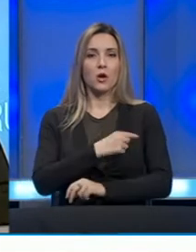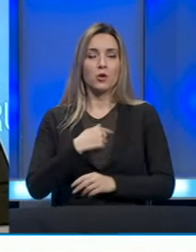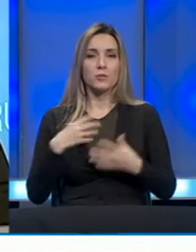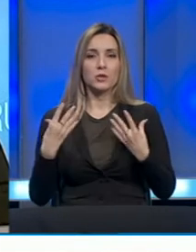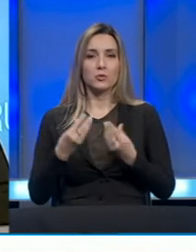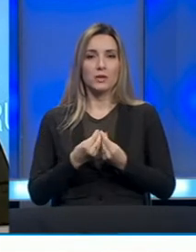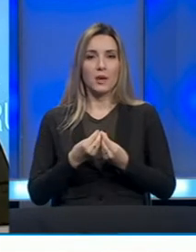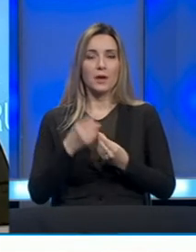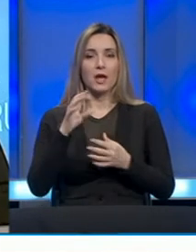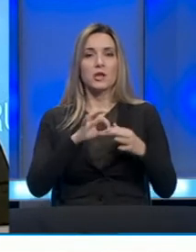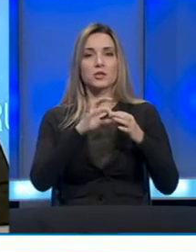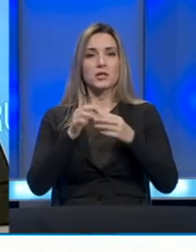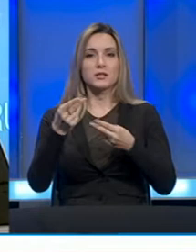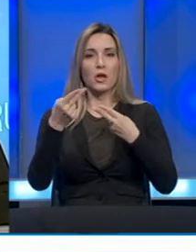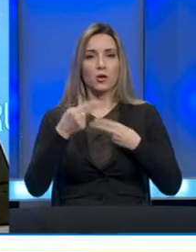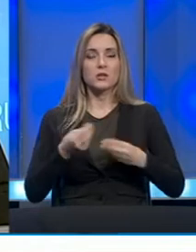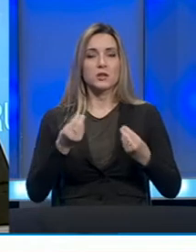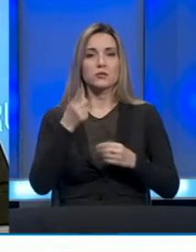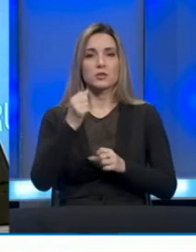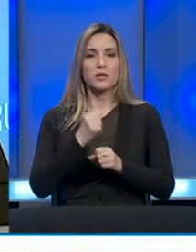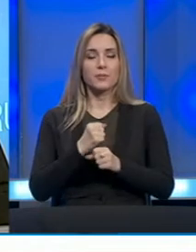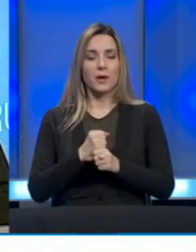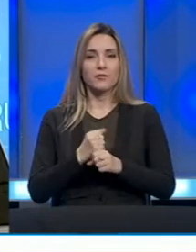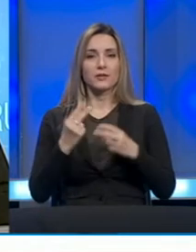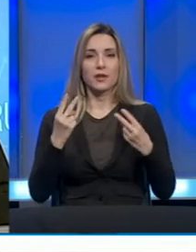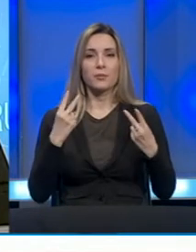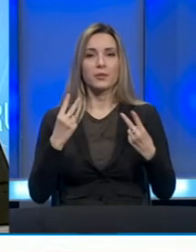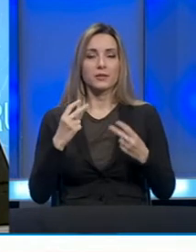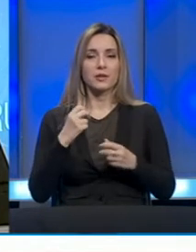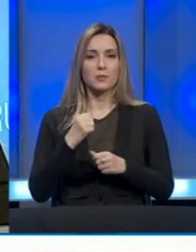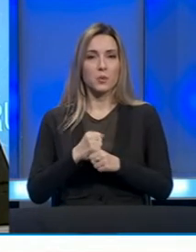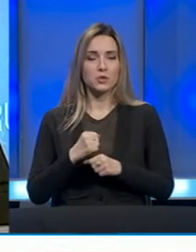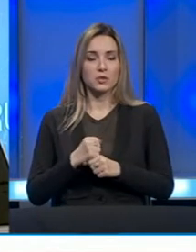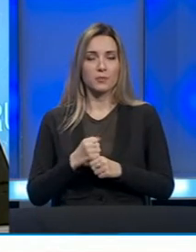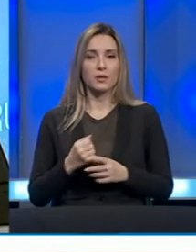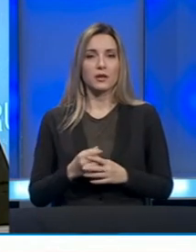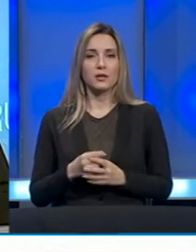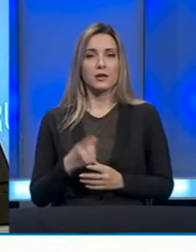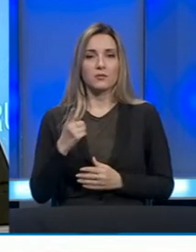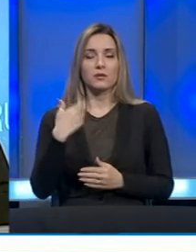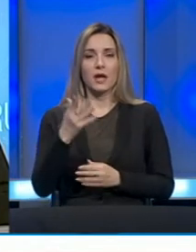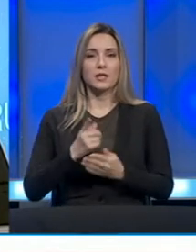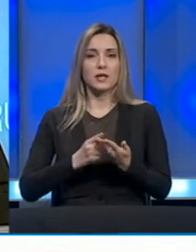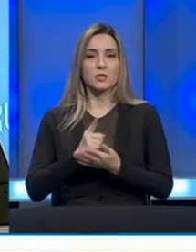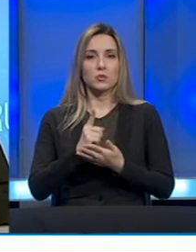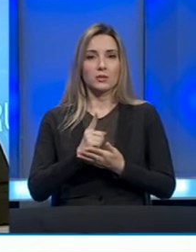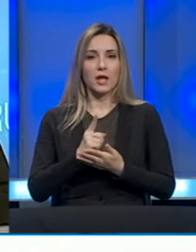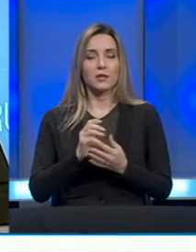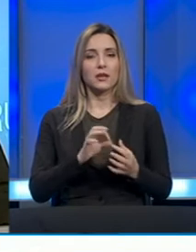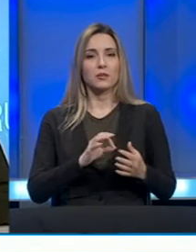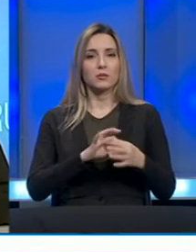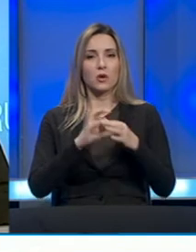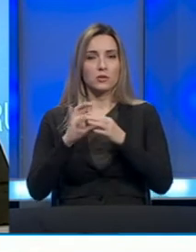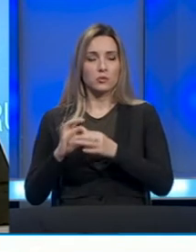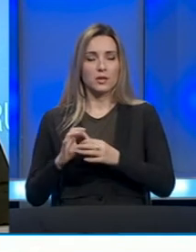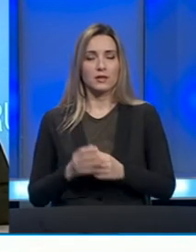Često te goste zato što se bavite jako bitnim poslom. I da je te rezultate zaista konstantne i u